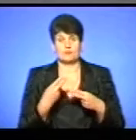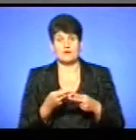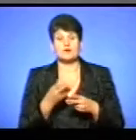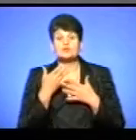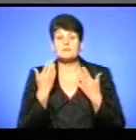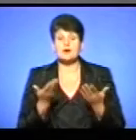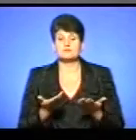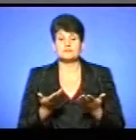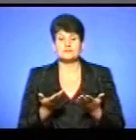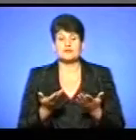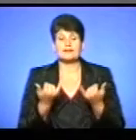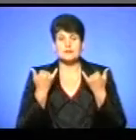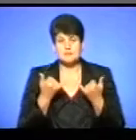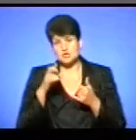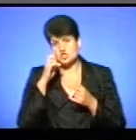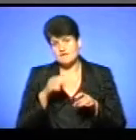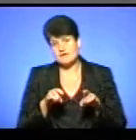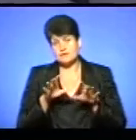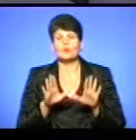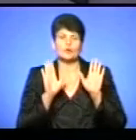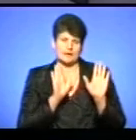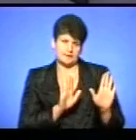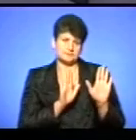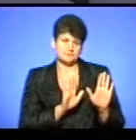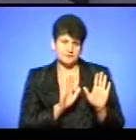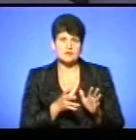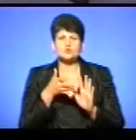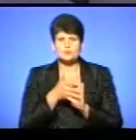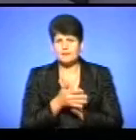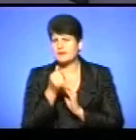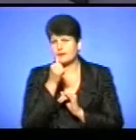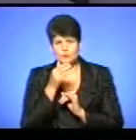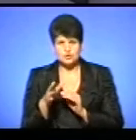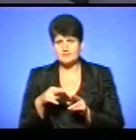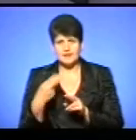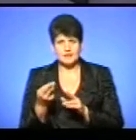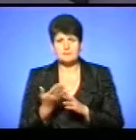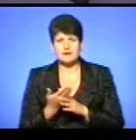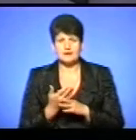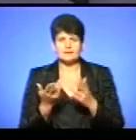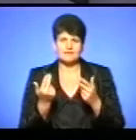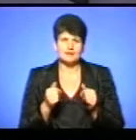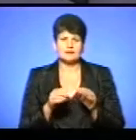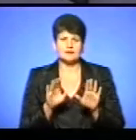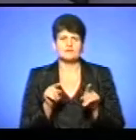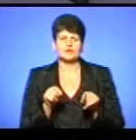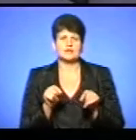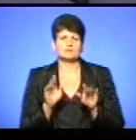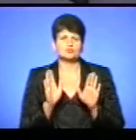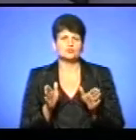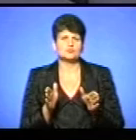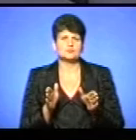немає. Тепер держава вирішила, що, окей, зрозуміло, що ми не можемо погашати ці пільги, давайте, нехай вони будуть